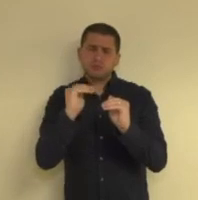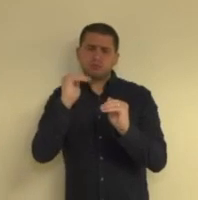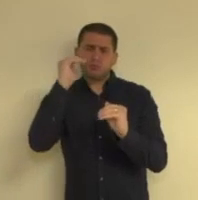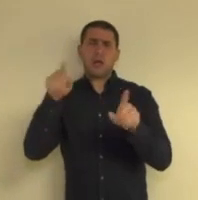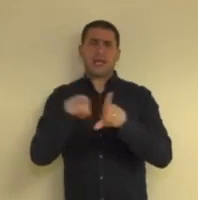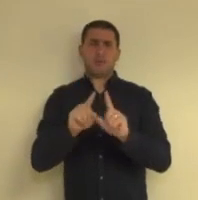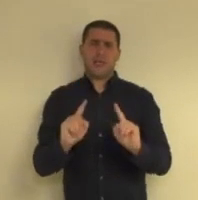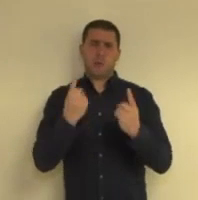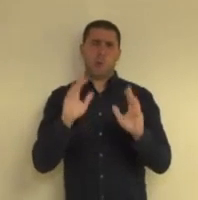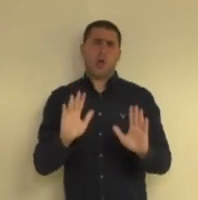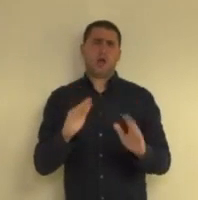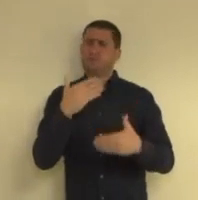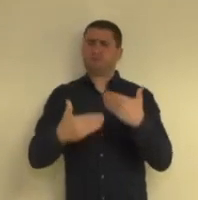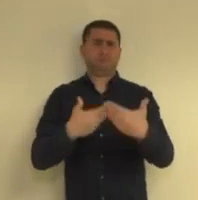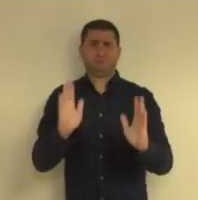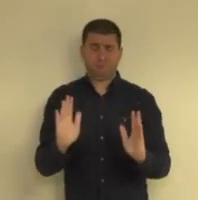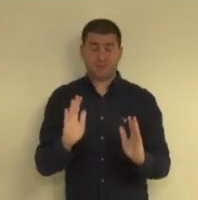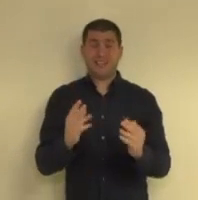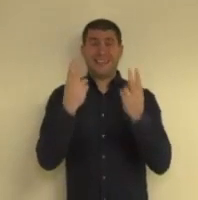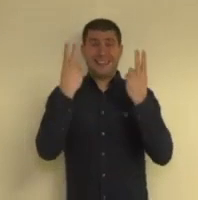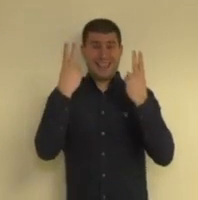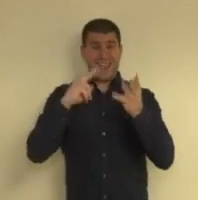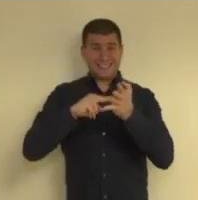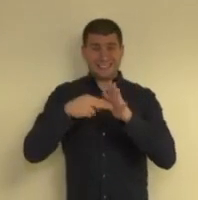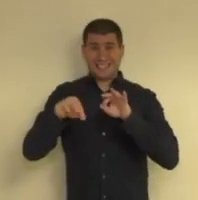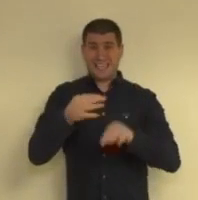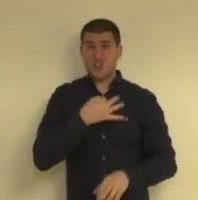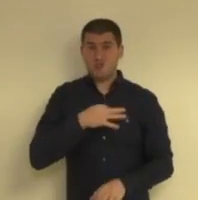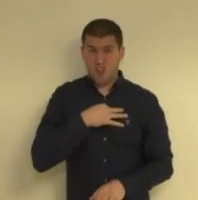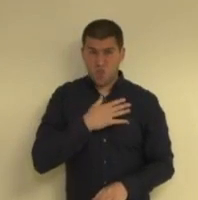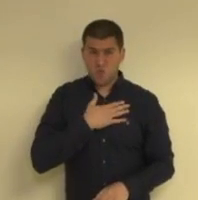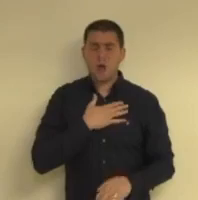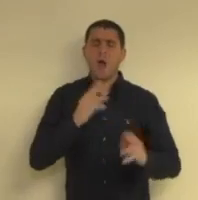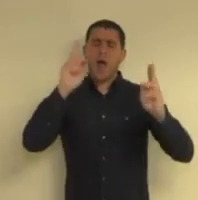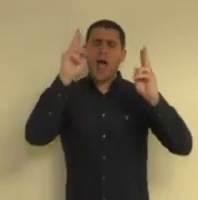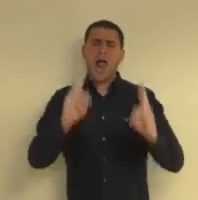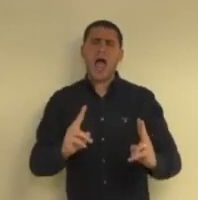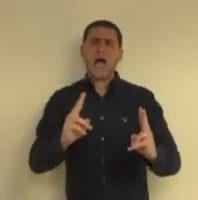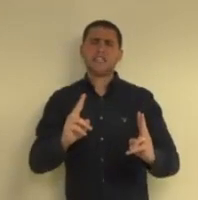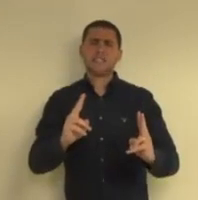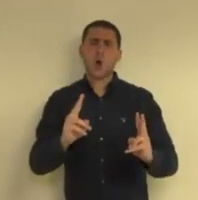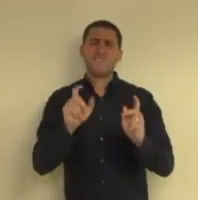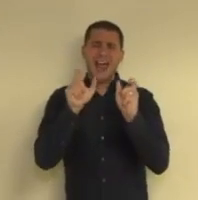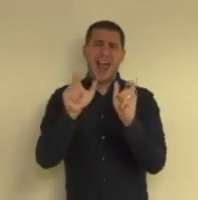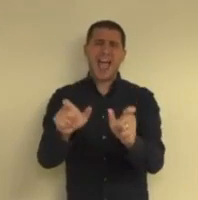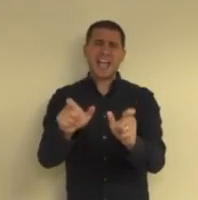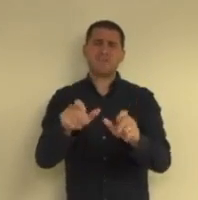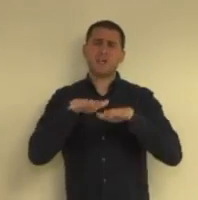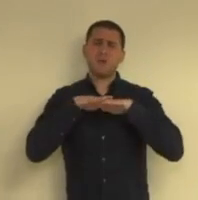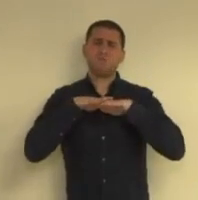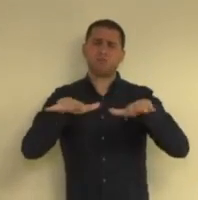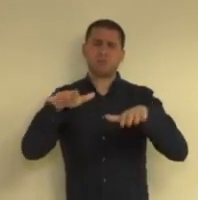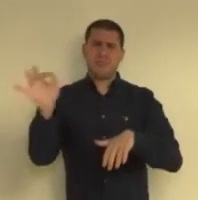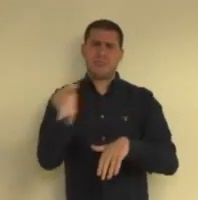בדיוק כמו שהאירוע מתנהל עיקרה של האסטרטגיה הזאת זה עצירת ועיכוב התפשטות